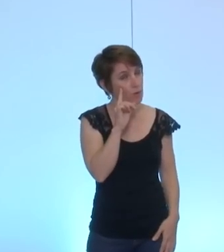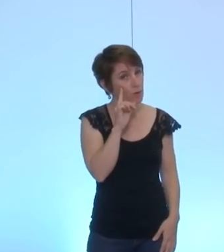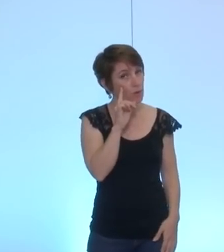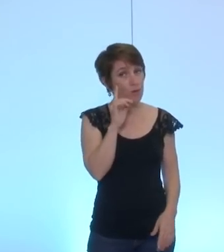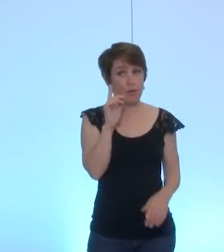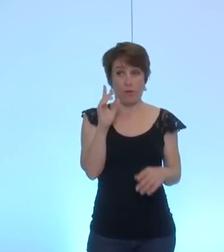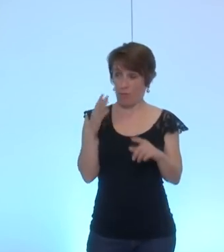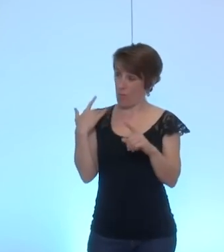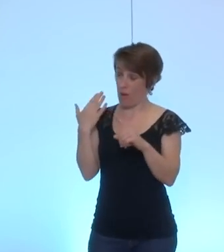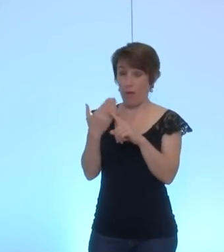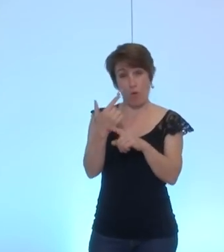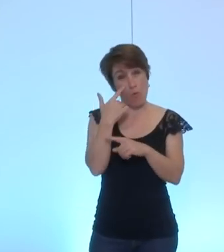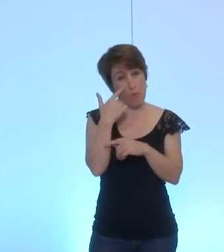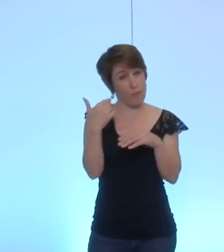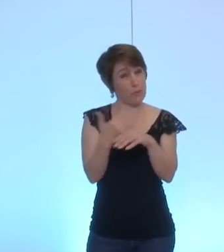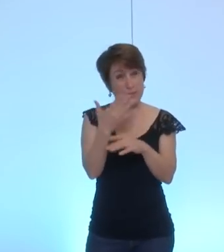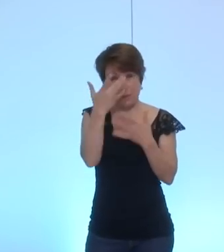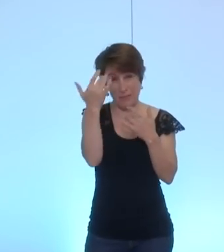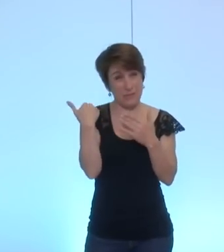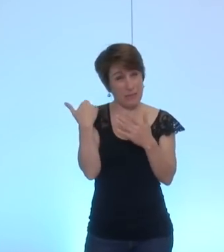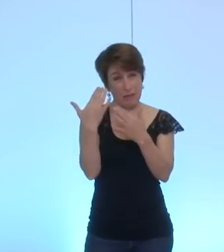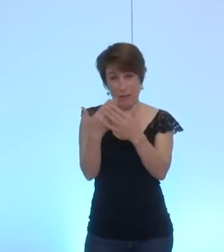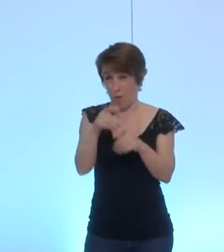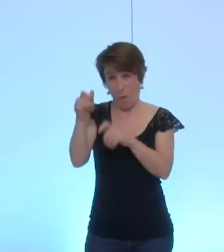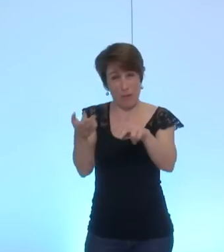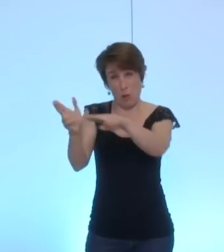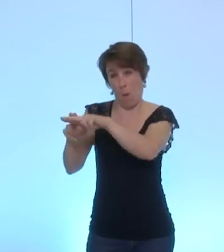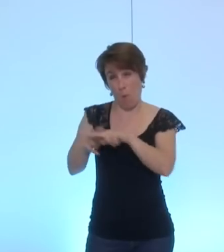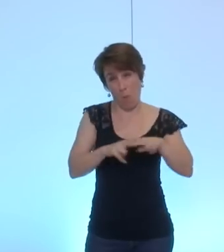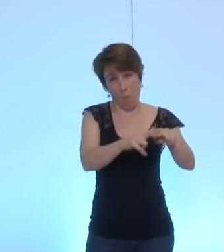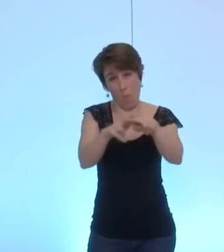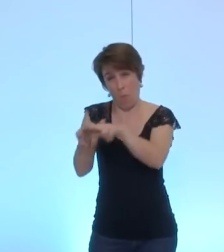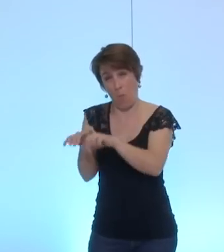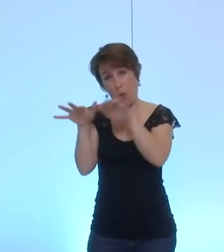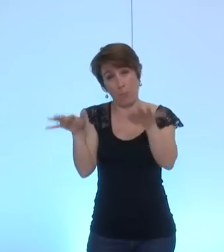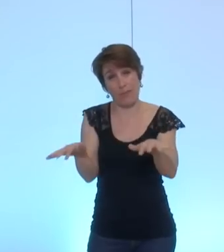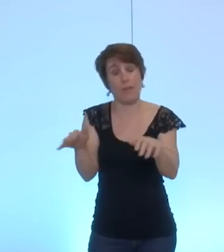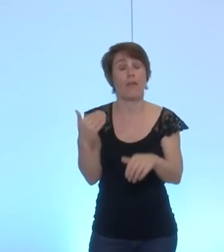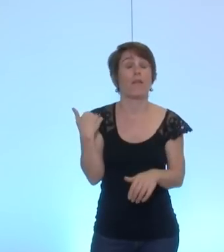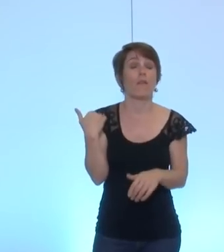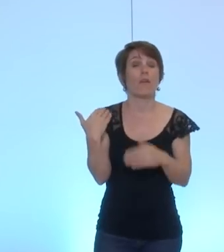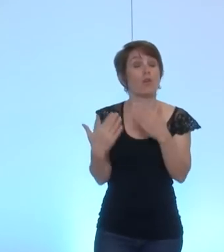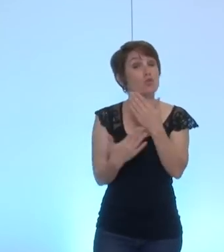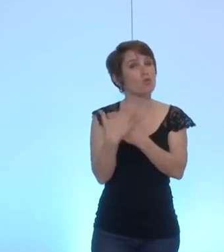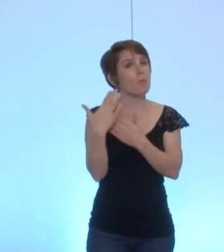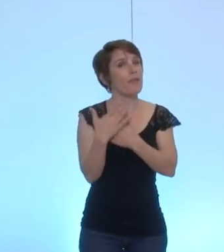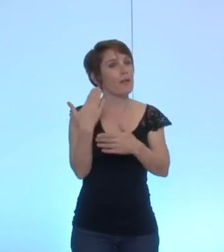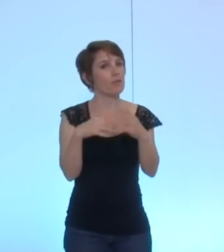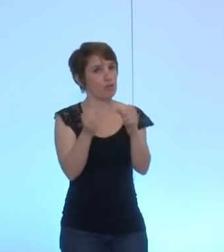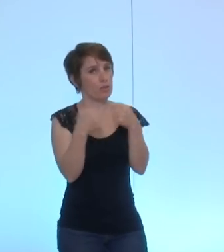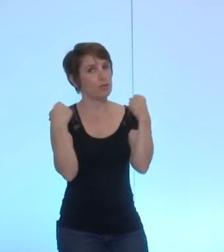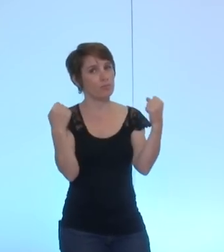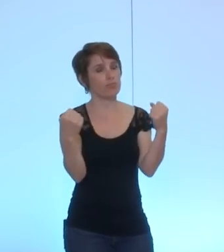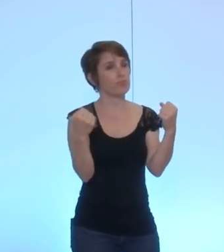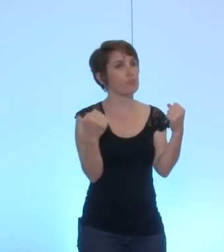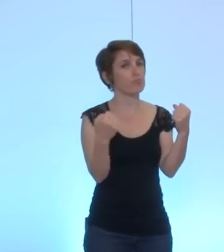l'été meurtrier qu'a connu cette région du monde les propos tenus ce matin encore dans la presse par